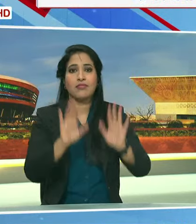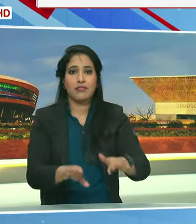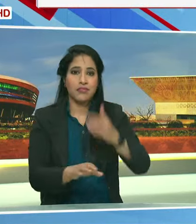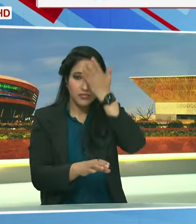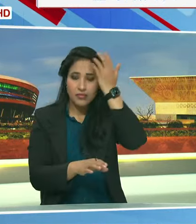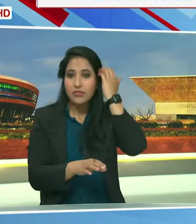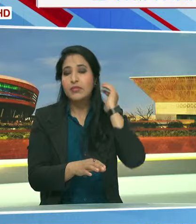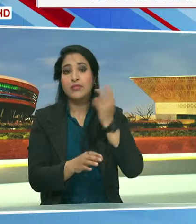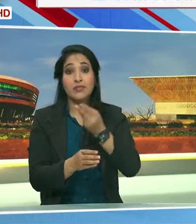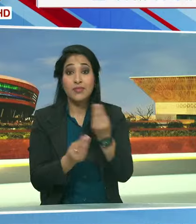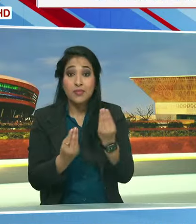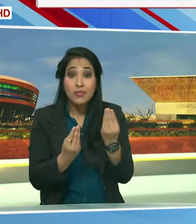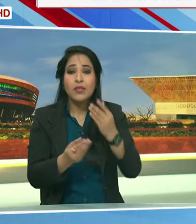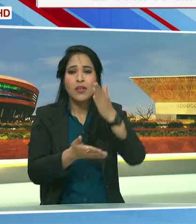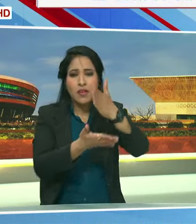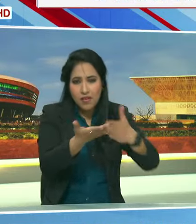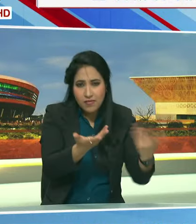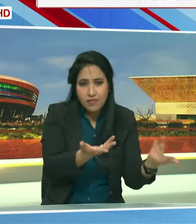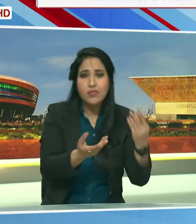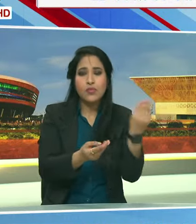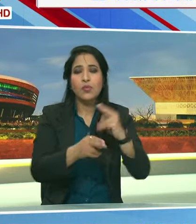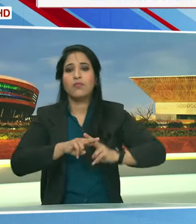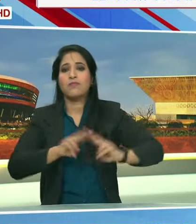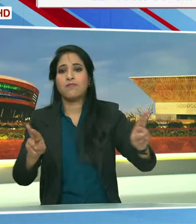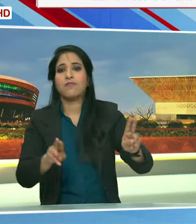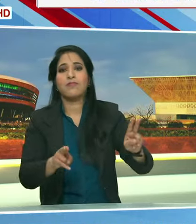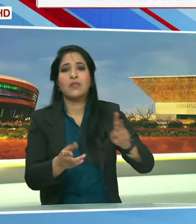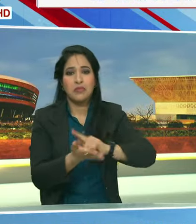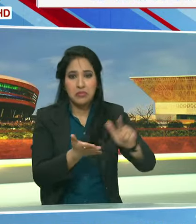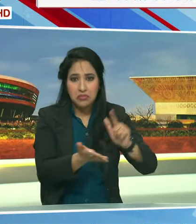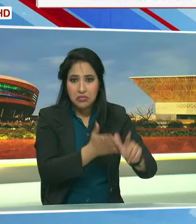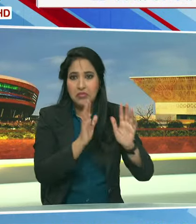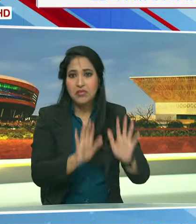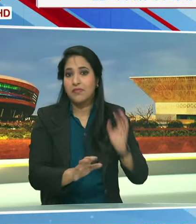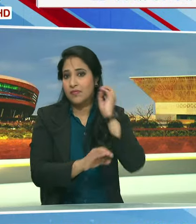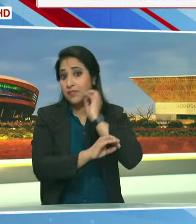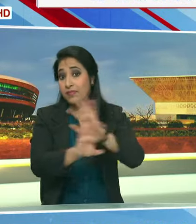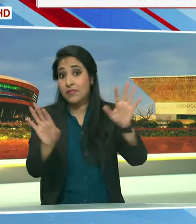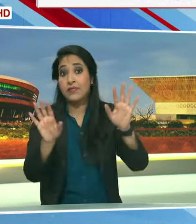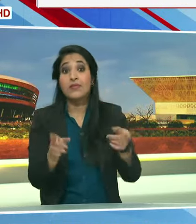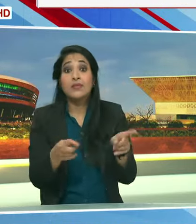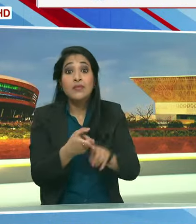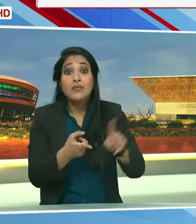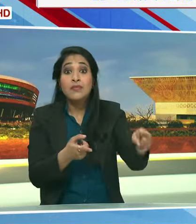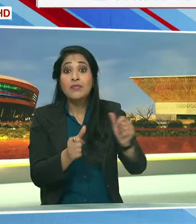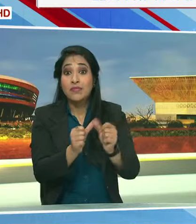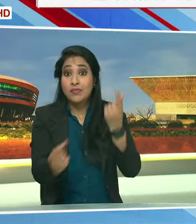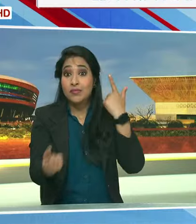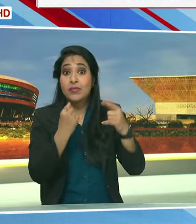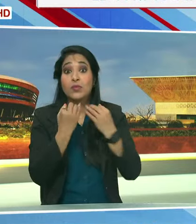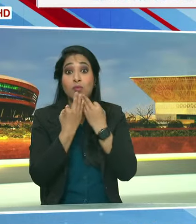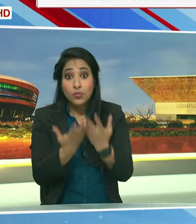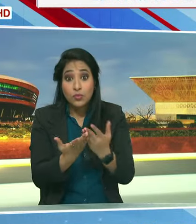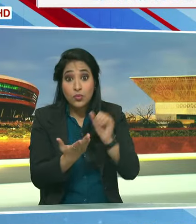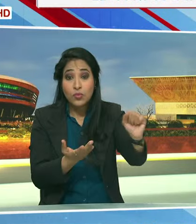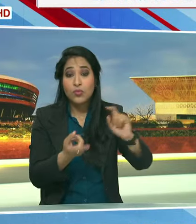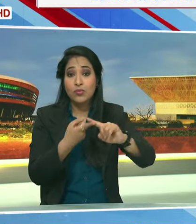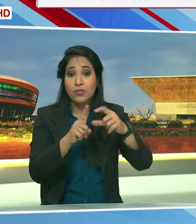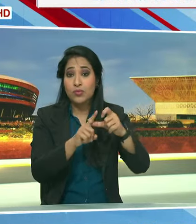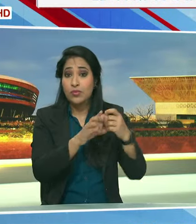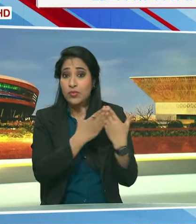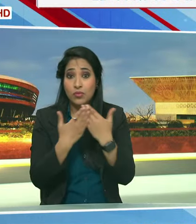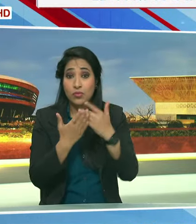कहीं आदे दिन की तो कहीं पूरे दिन की चुट्य घोशत की गई है इस बीच असम के स्कूलों और